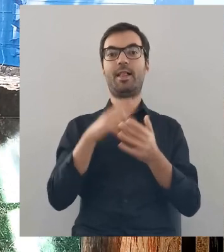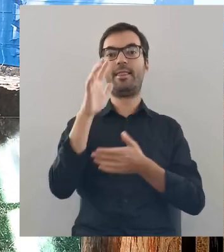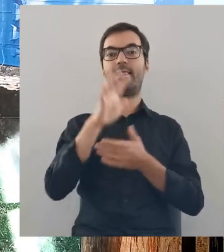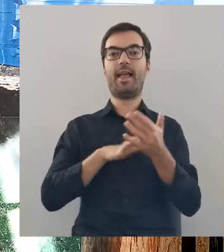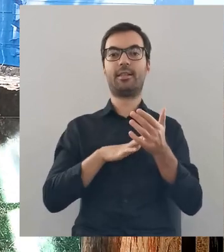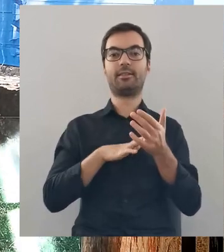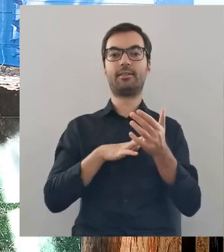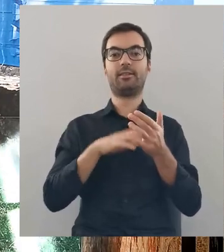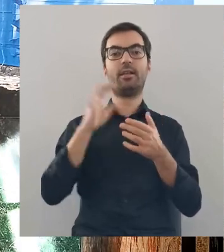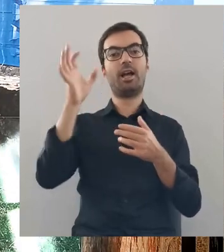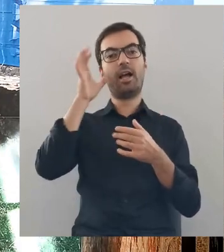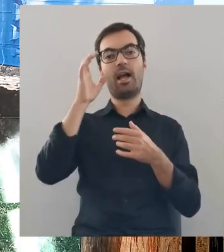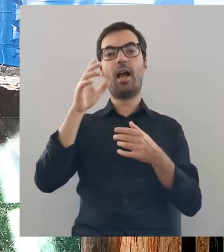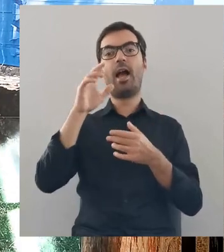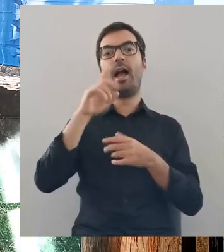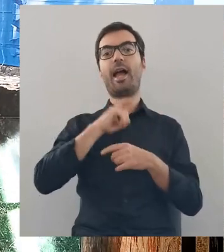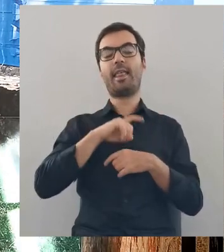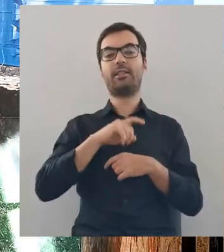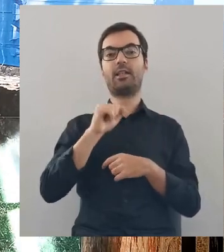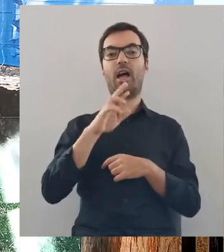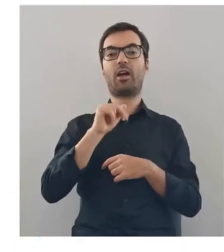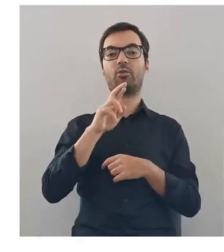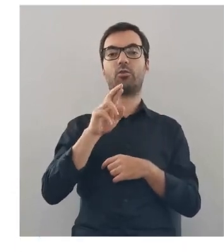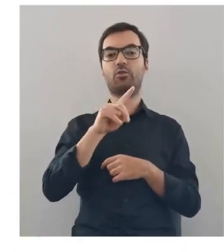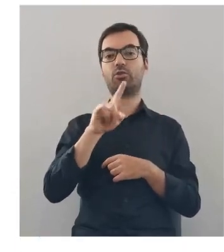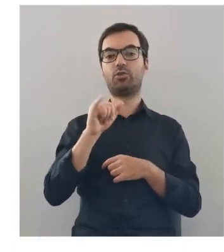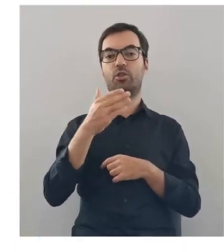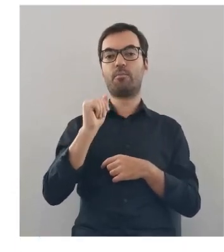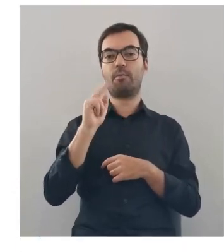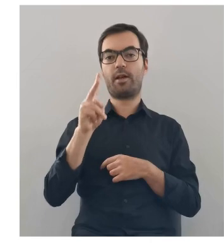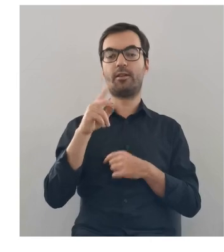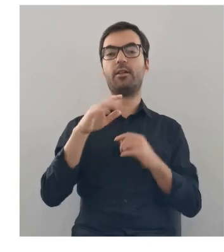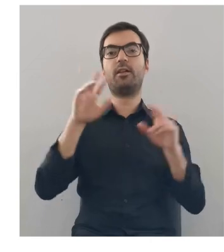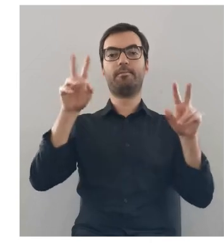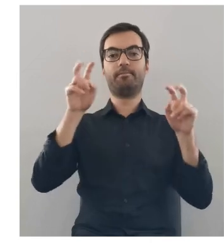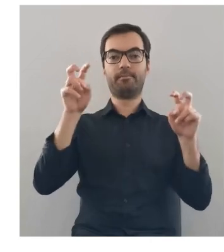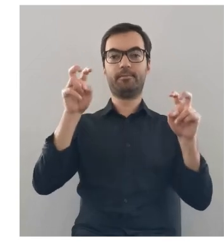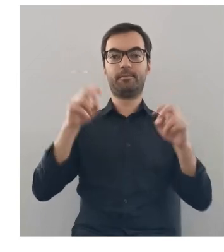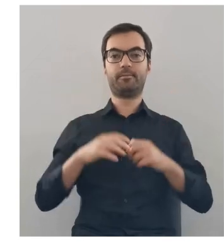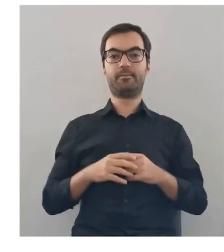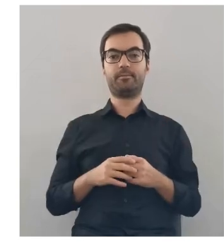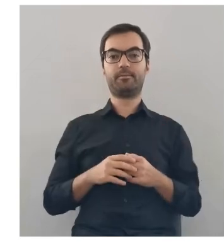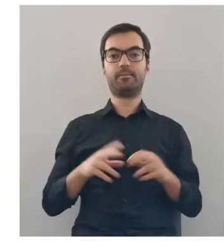To jest tekst pod redakcją Artura Ziątka, zatytułowany